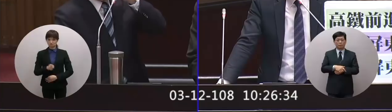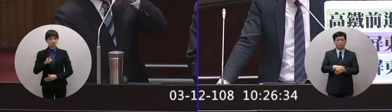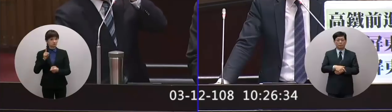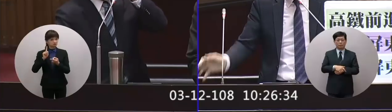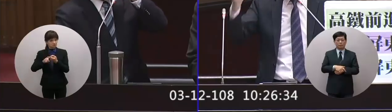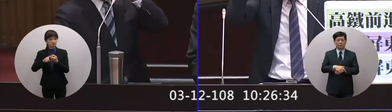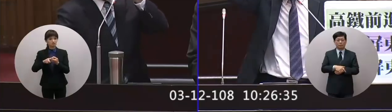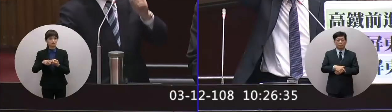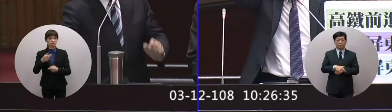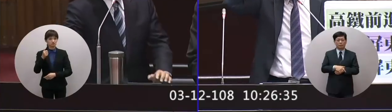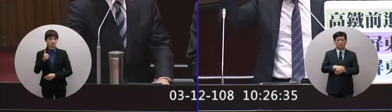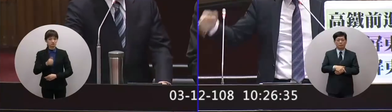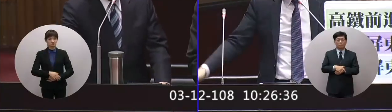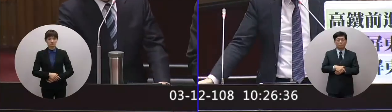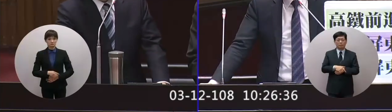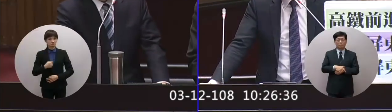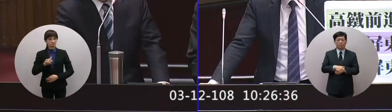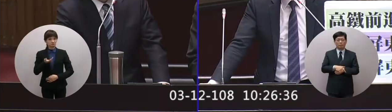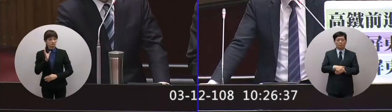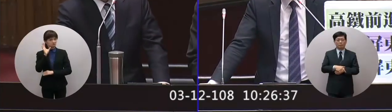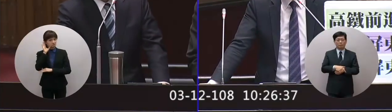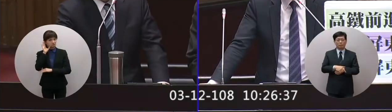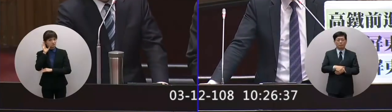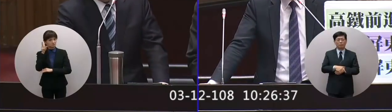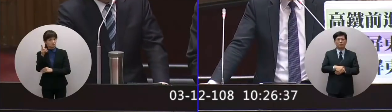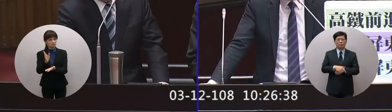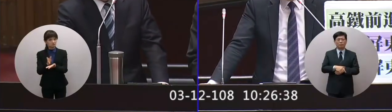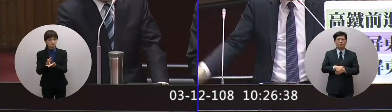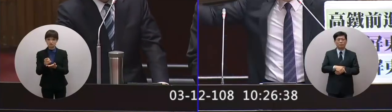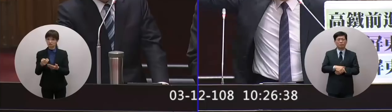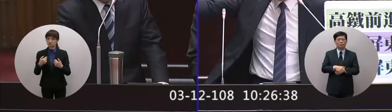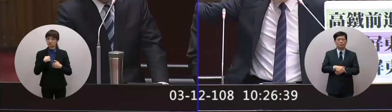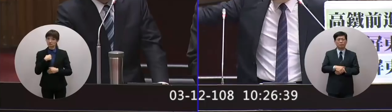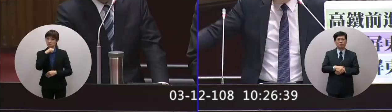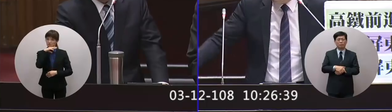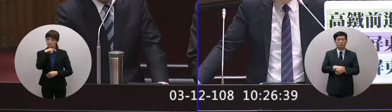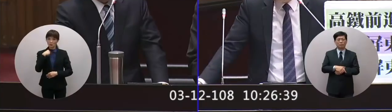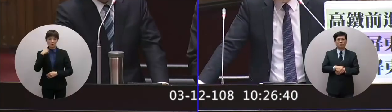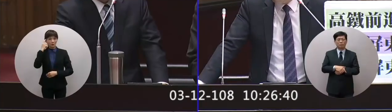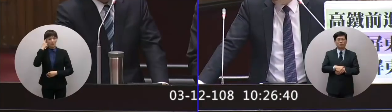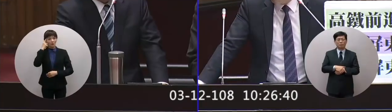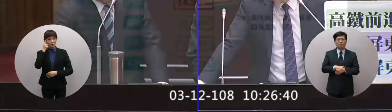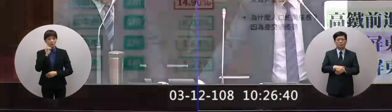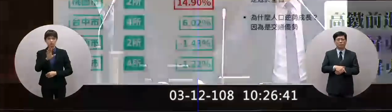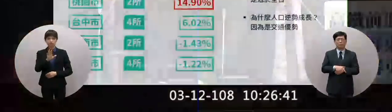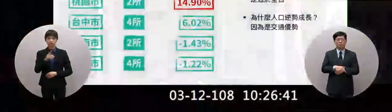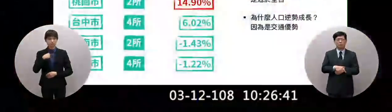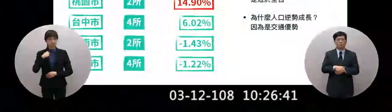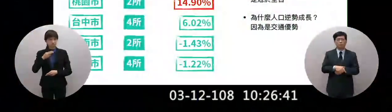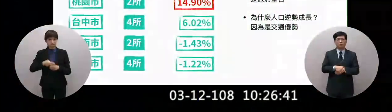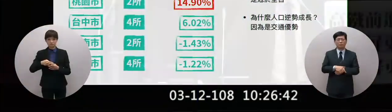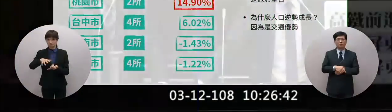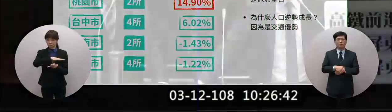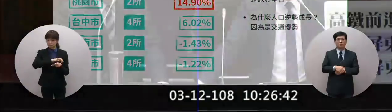很有力我在聽不是說對高雄的感情這相信全台灣